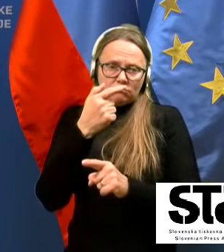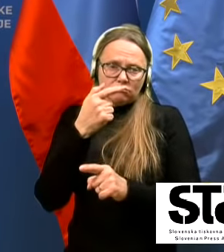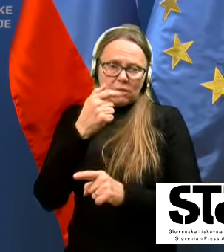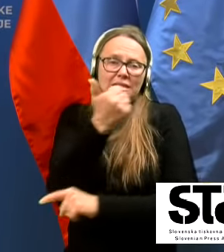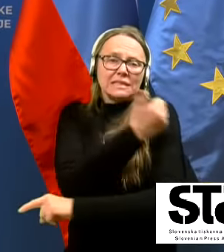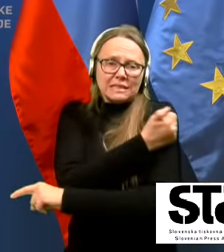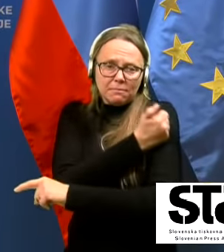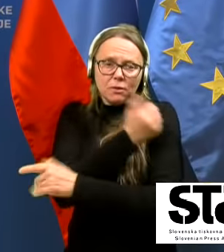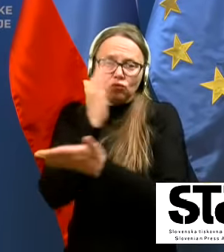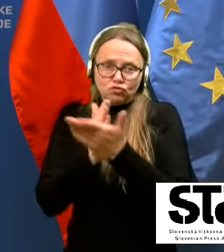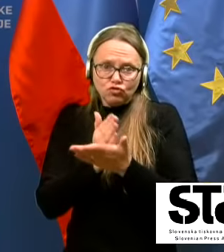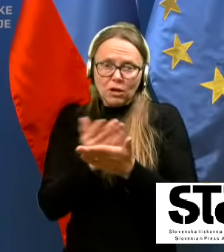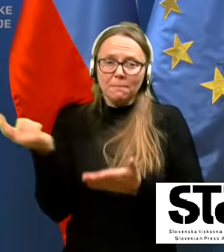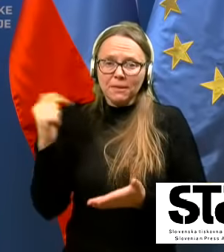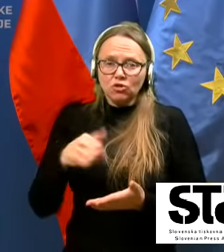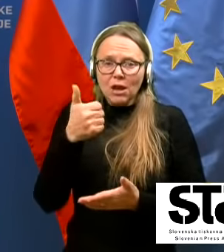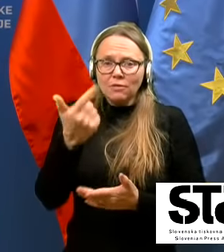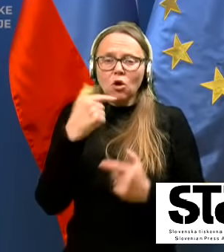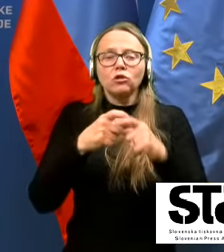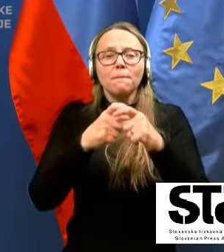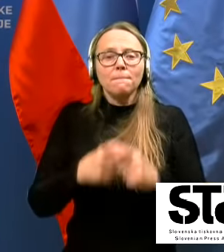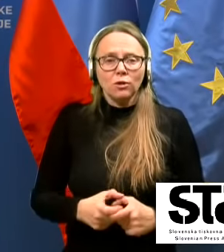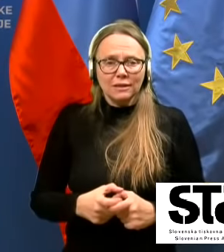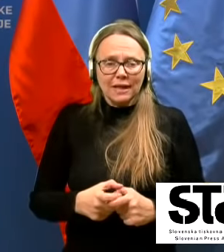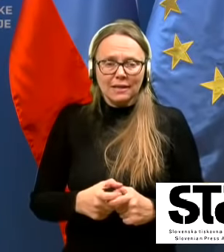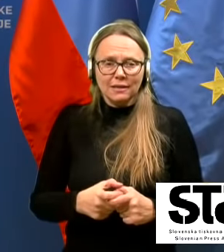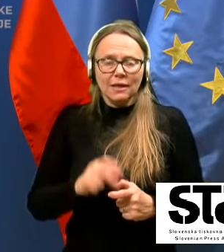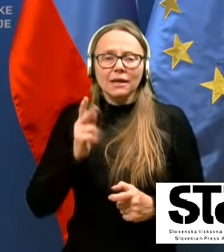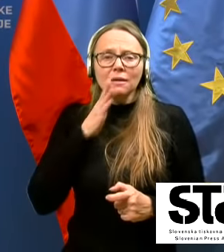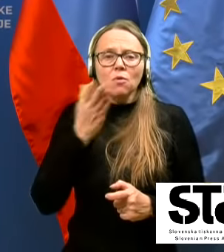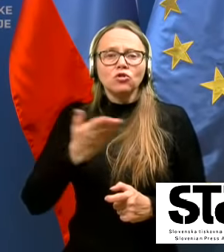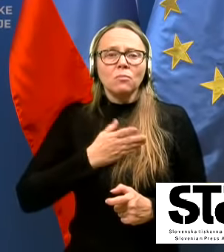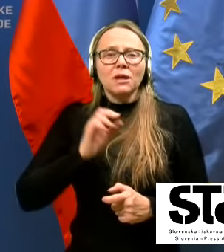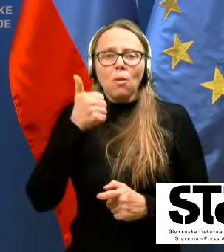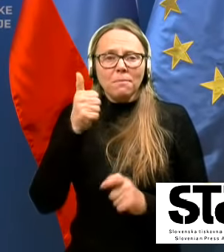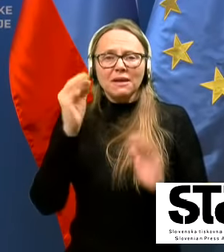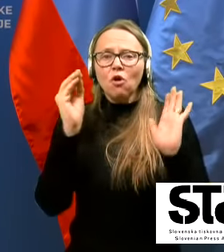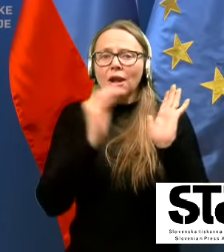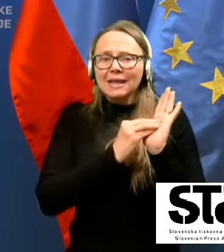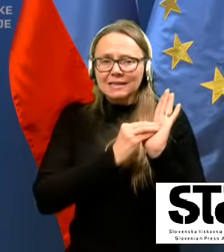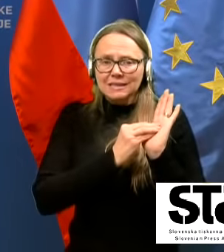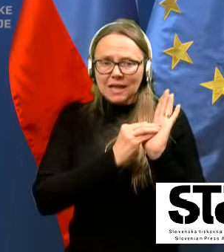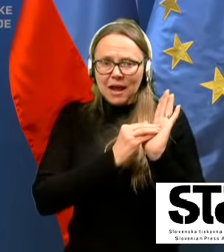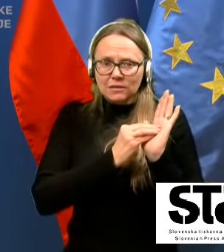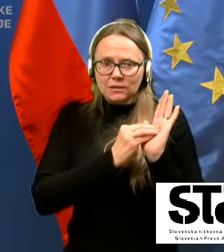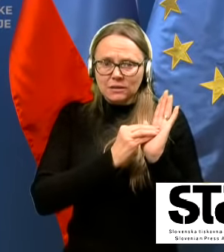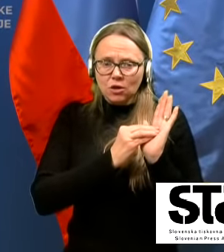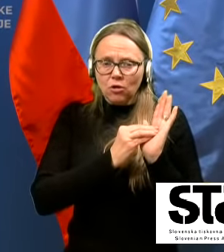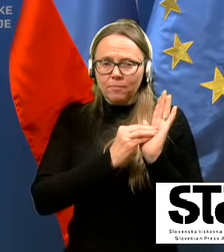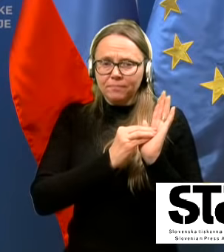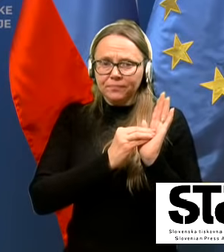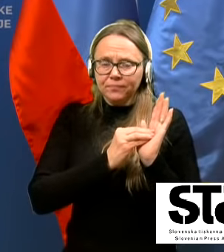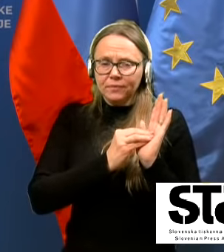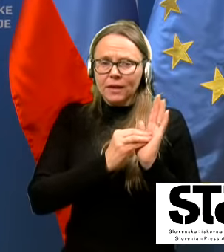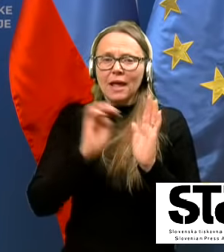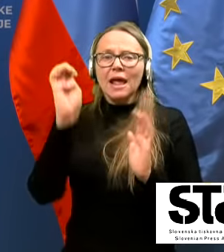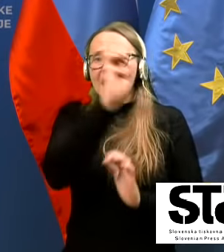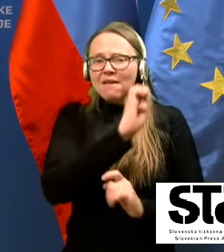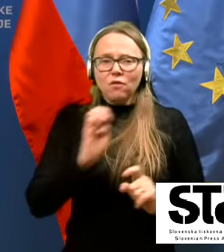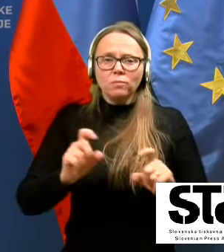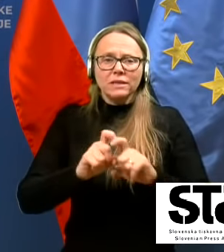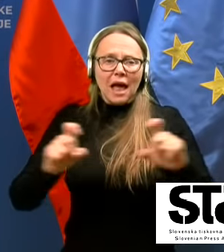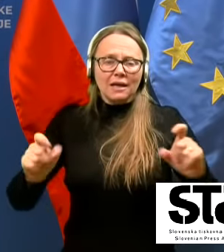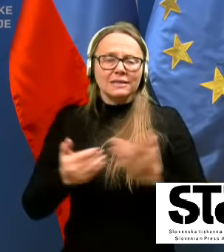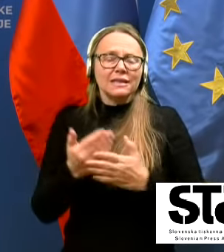prišli. Eno od podjetij, ki bo dobilo prvo registracijo v Evropske agencije za